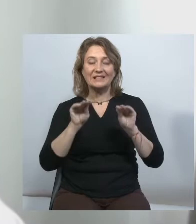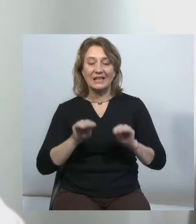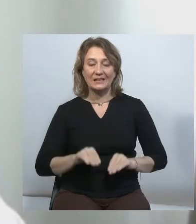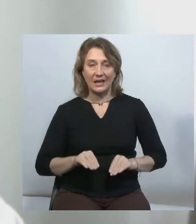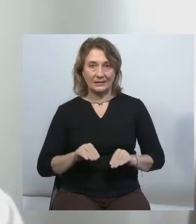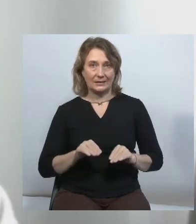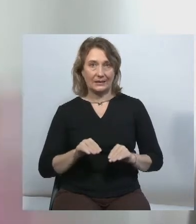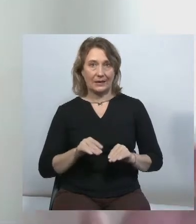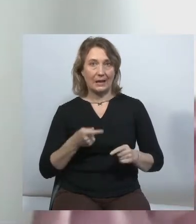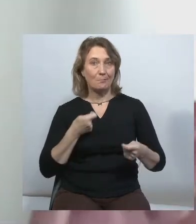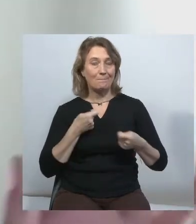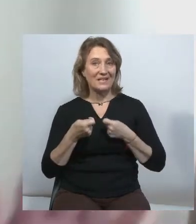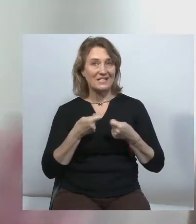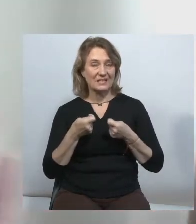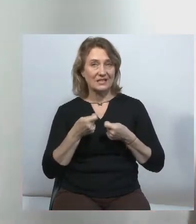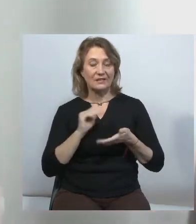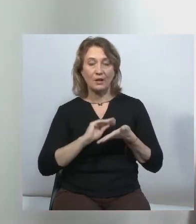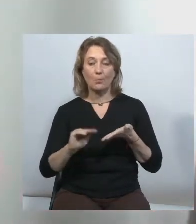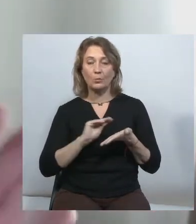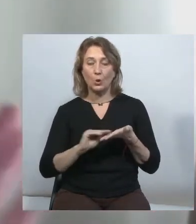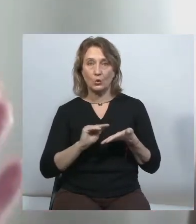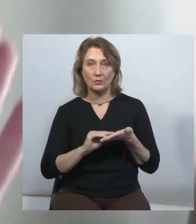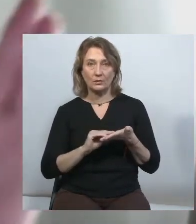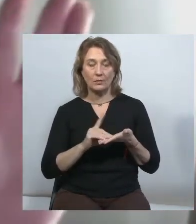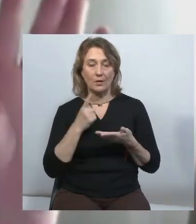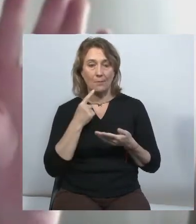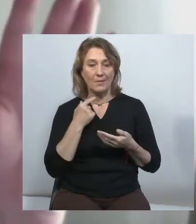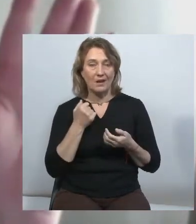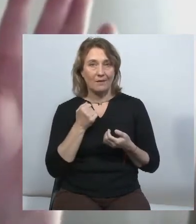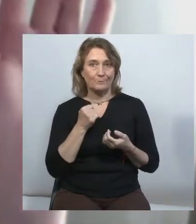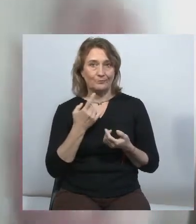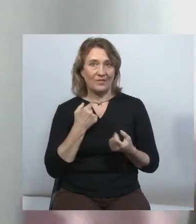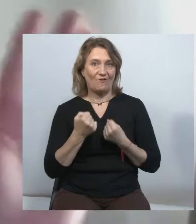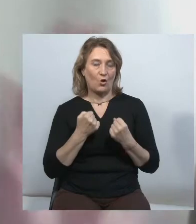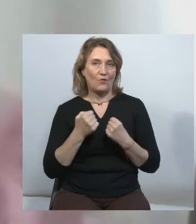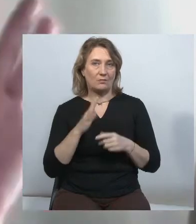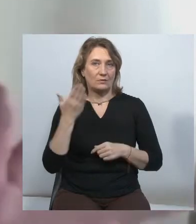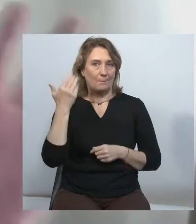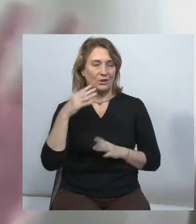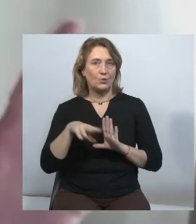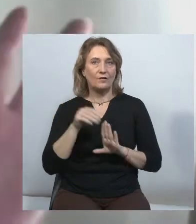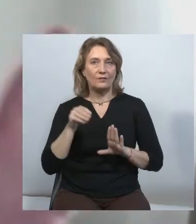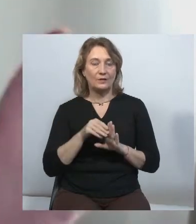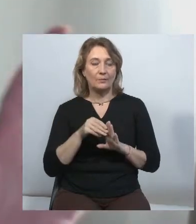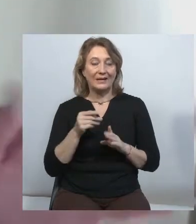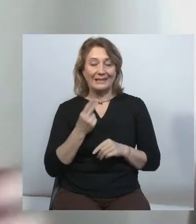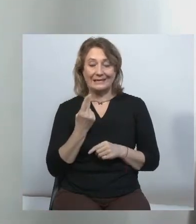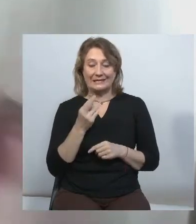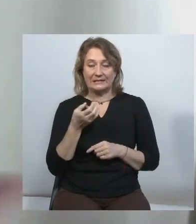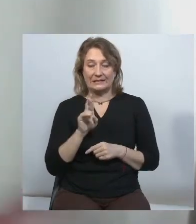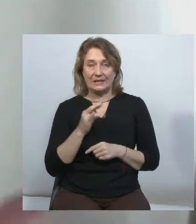протоколів, але про це ми воювали ще на минулих виборах. І ця історія